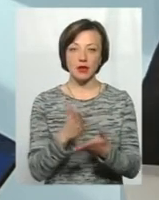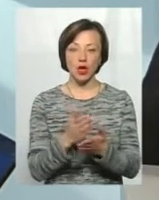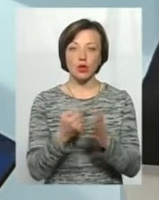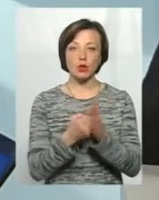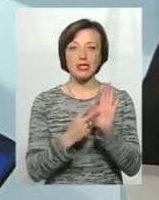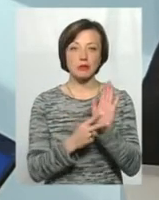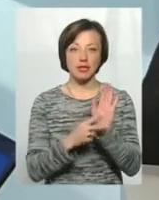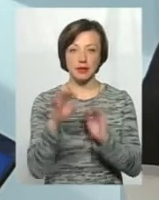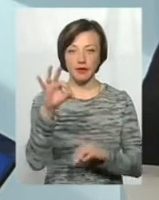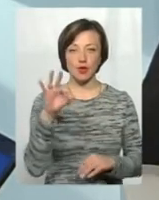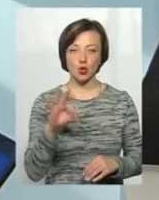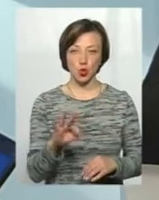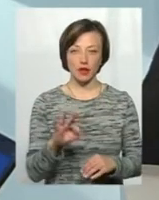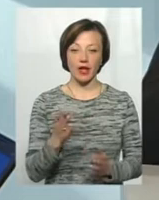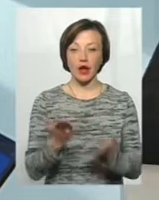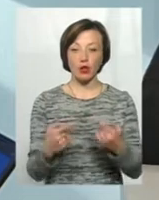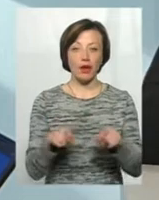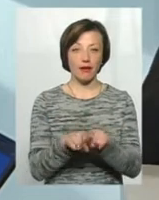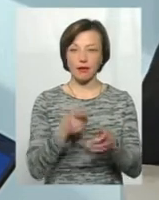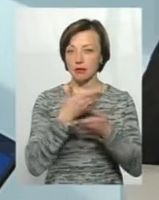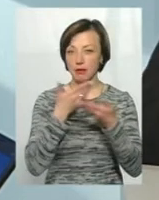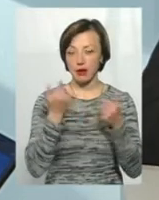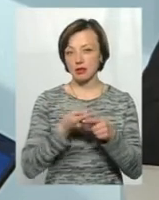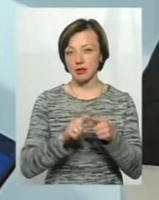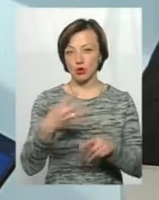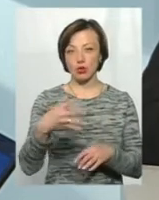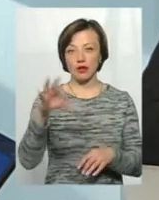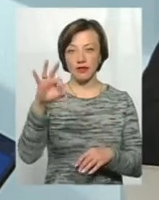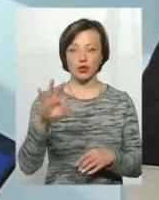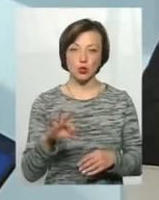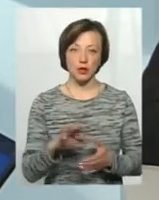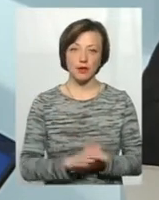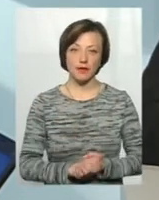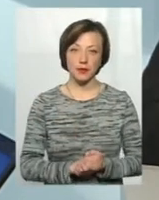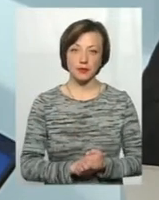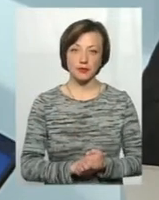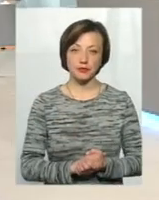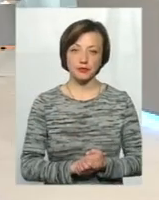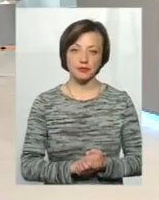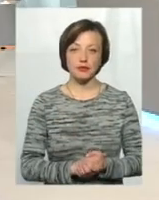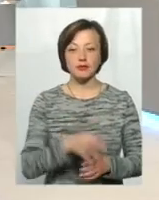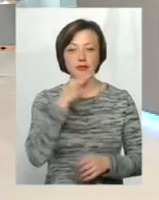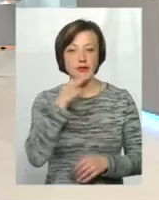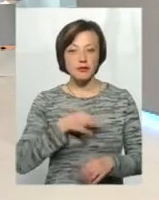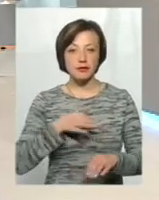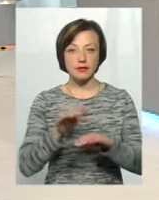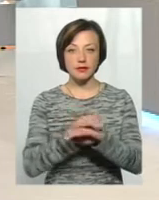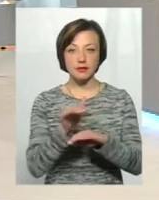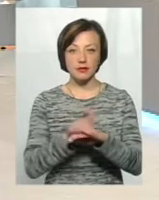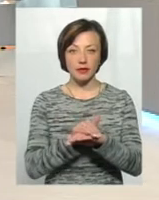70 відсотків. Якщо таких немає, тоді це 40 відсотків. Скажіть, будь ласка,